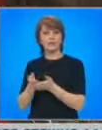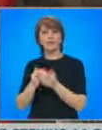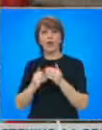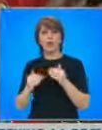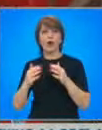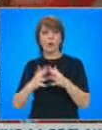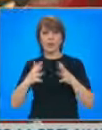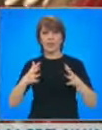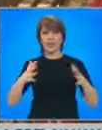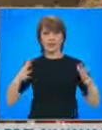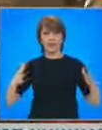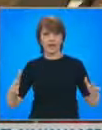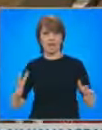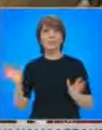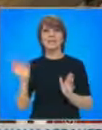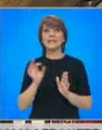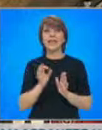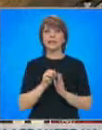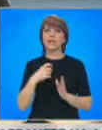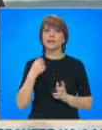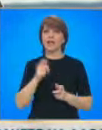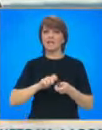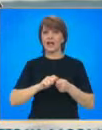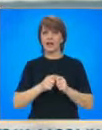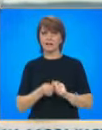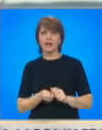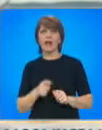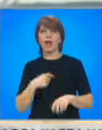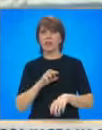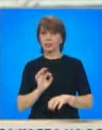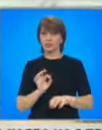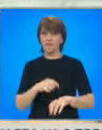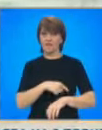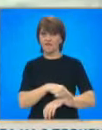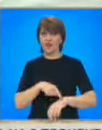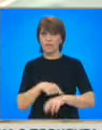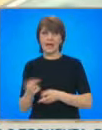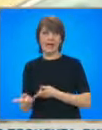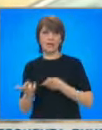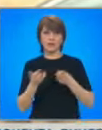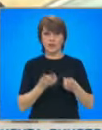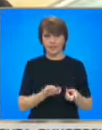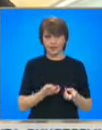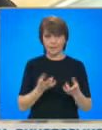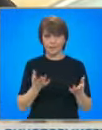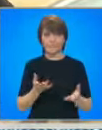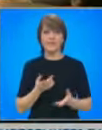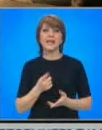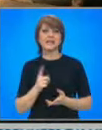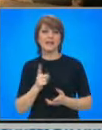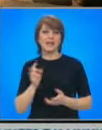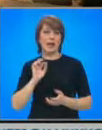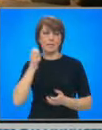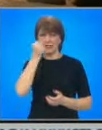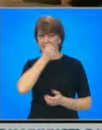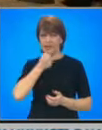месеци, като целта е да се гарантира на време на доставка на дървасина. И то така, че да се избегнат спекулации с цените, каквито